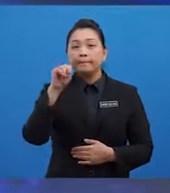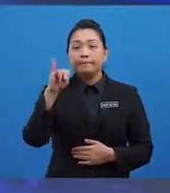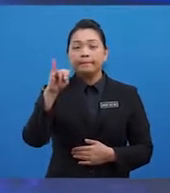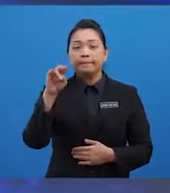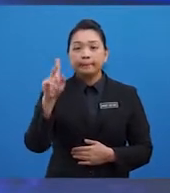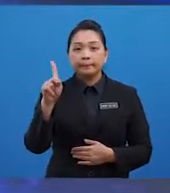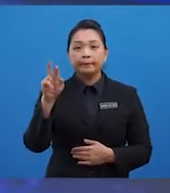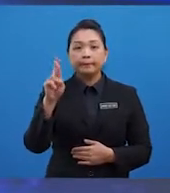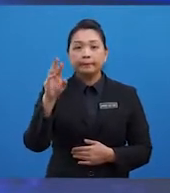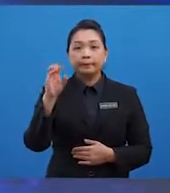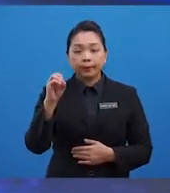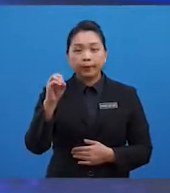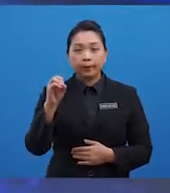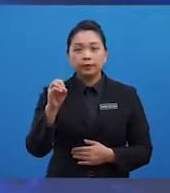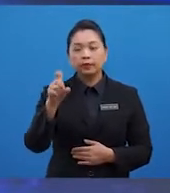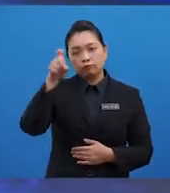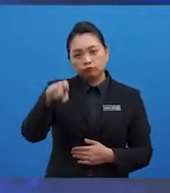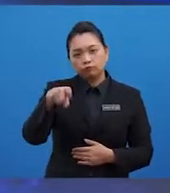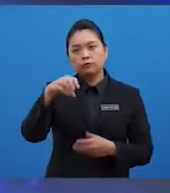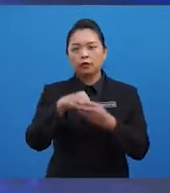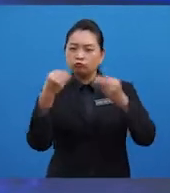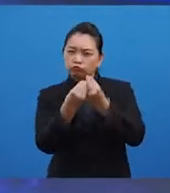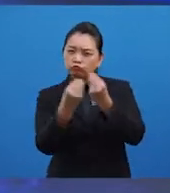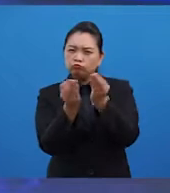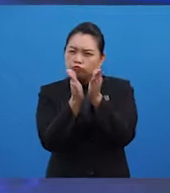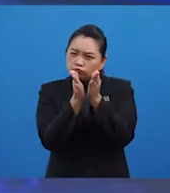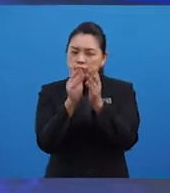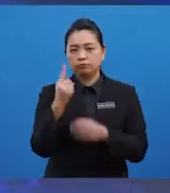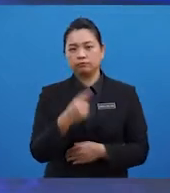keperluan dalam jumlah yang sedikit.